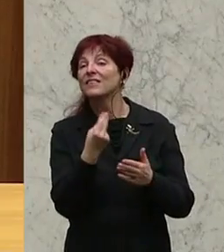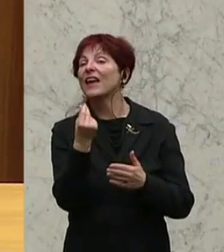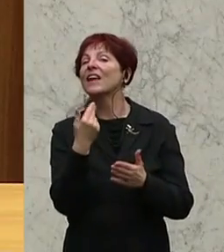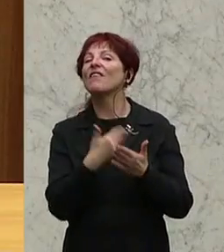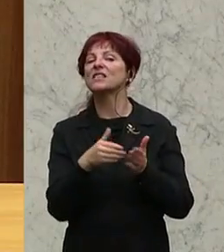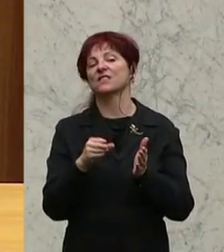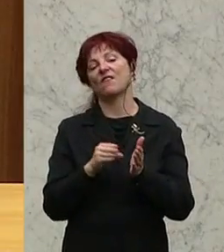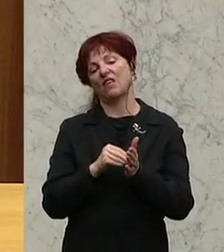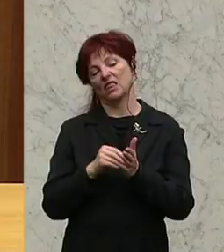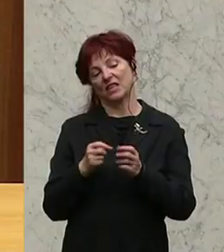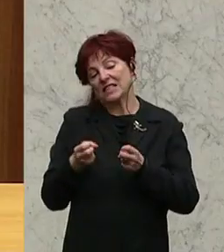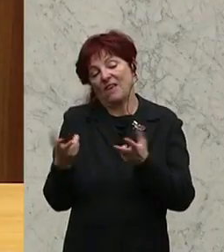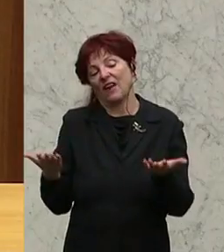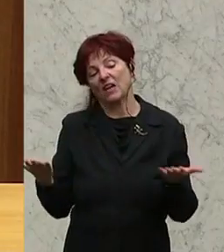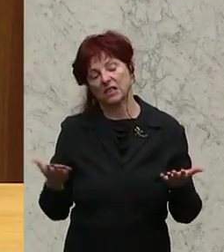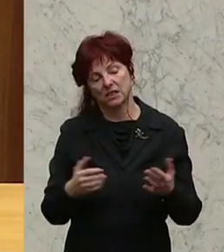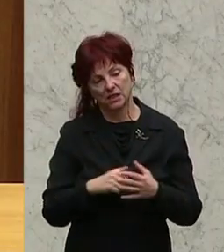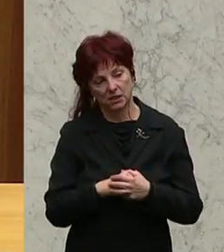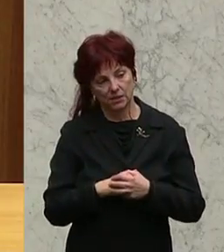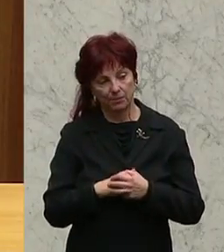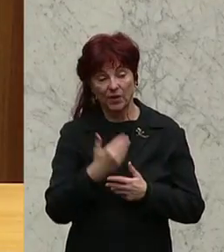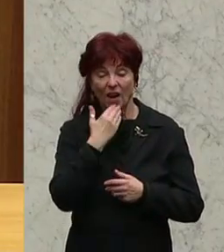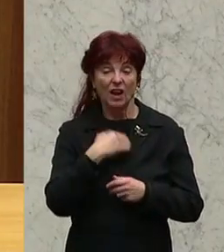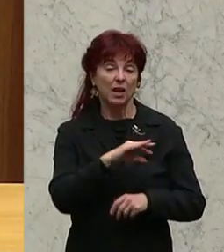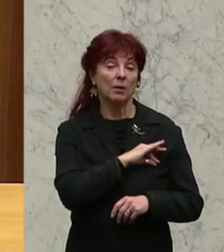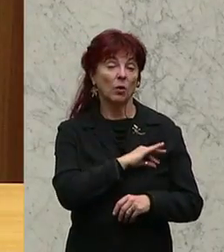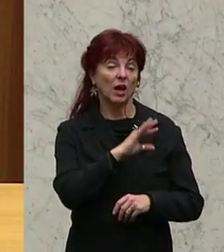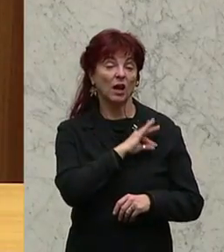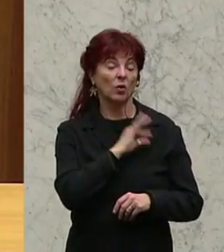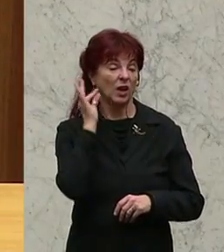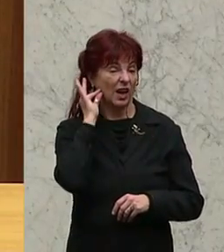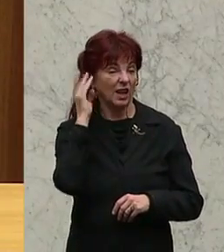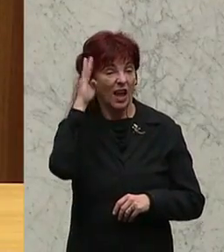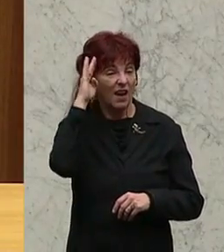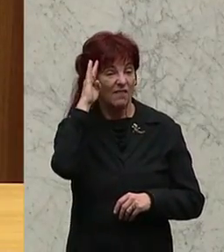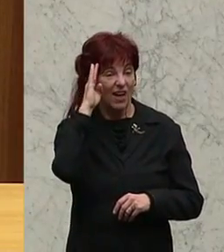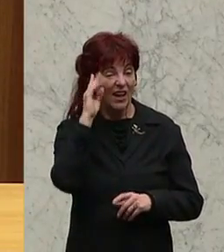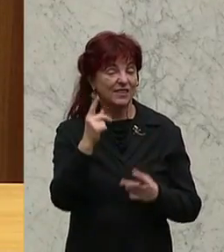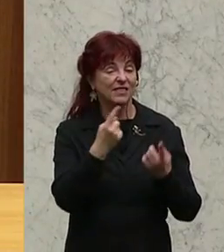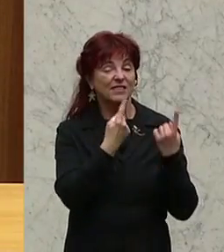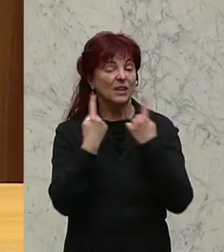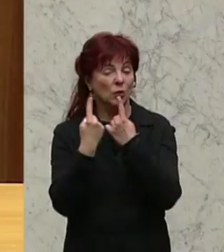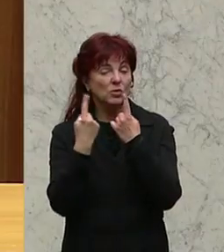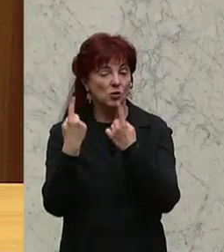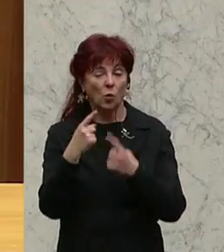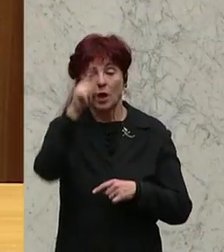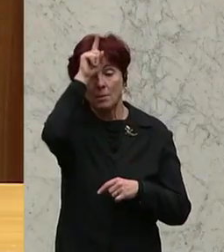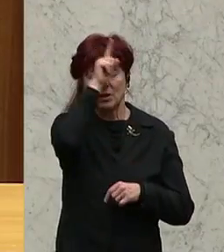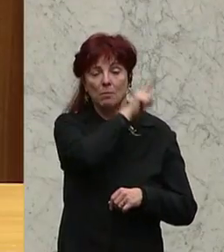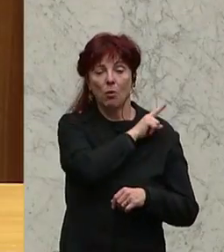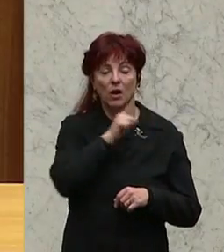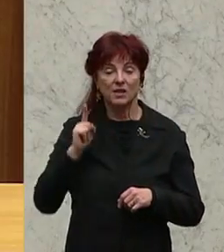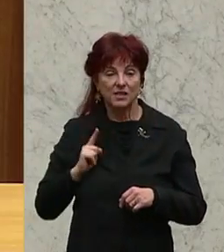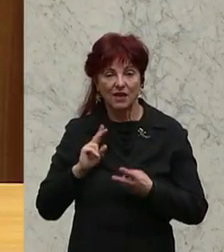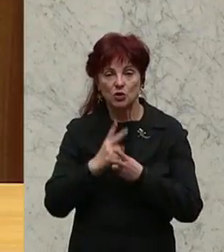verwendet. Und Kolleginnen und Kollegen, wer von Ihnen, von Euch kennt die Zustände, die teilweise der Polizei herrschen, gerade bei